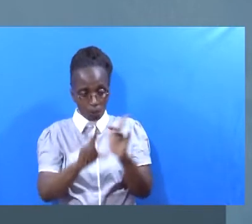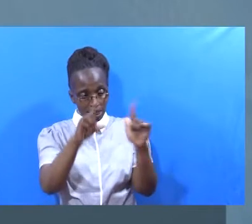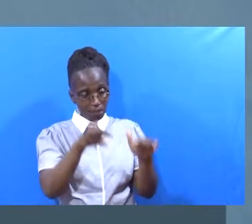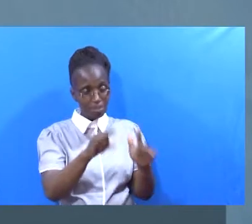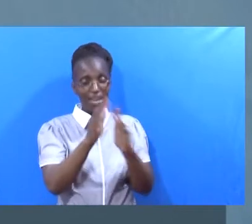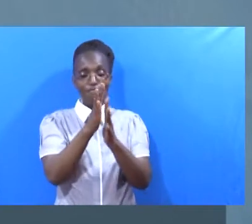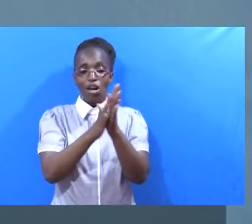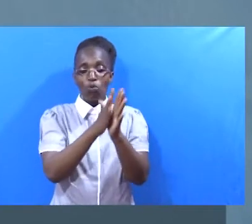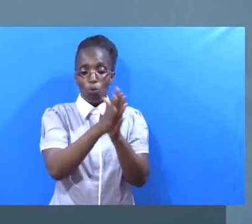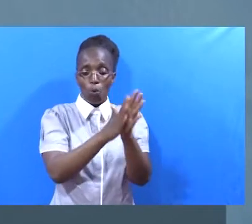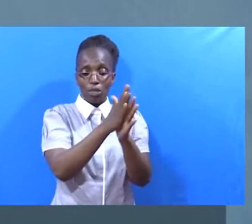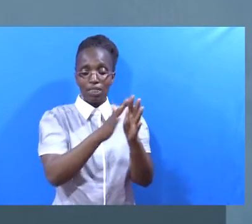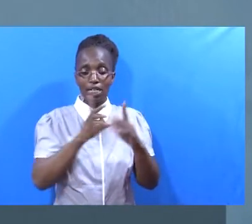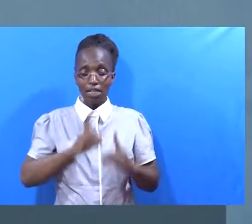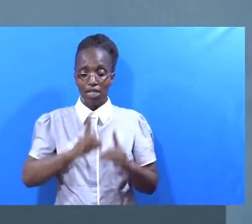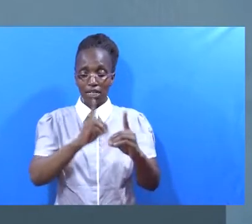yao